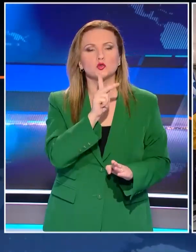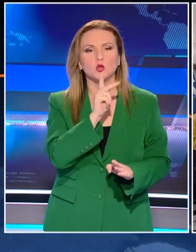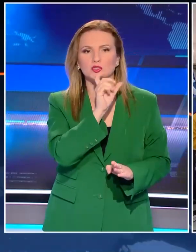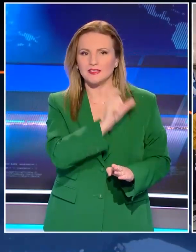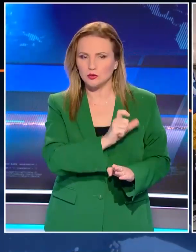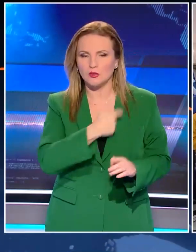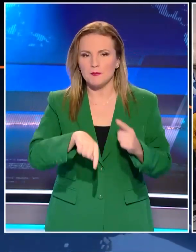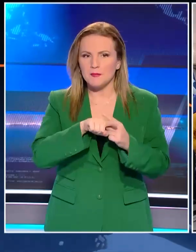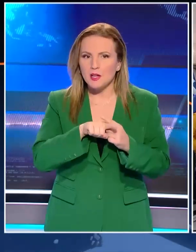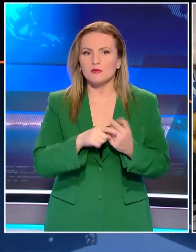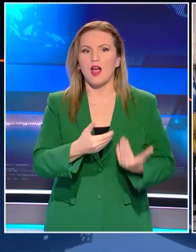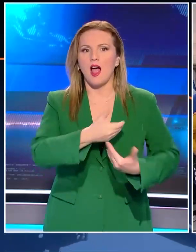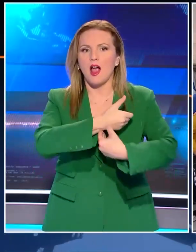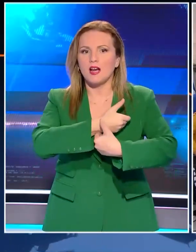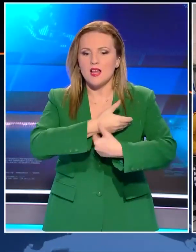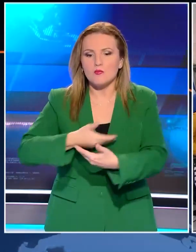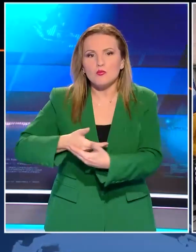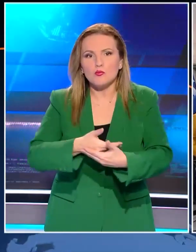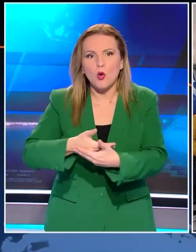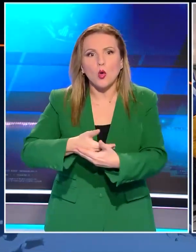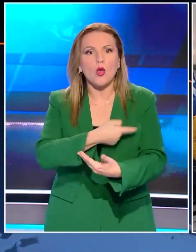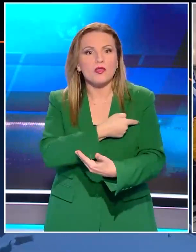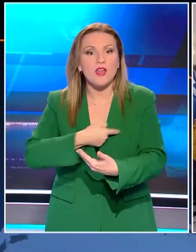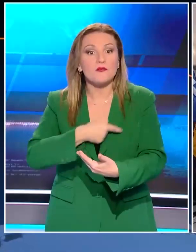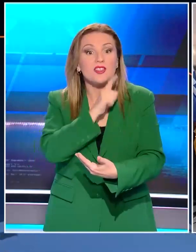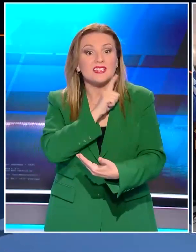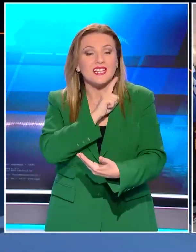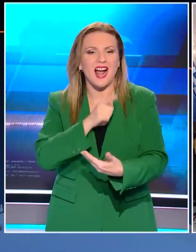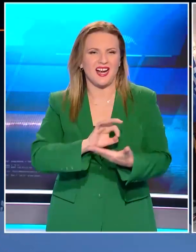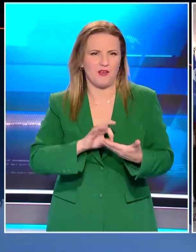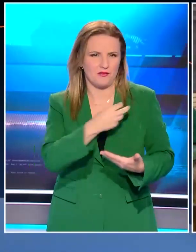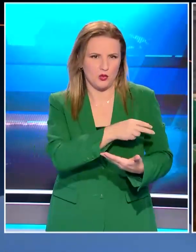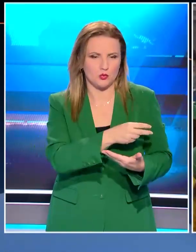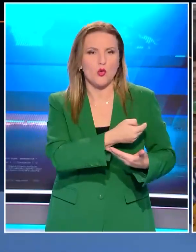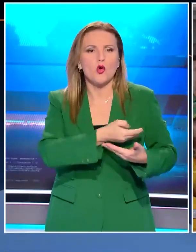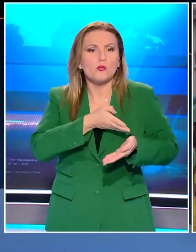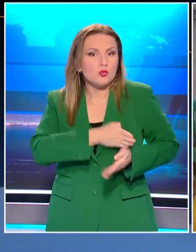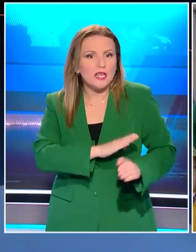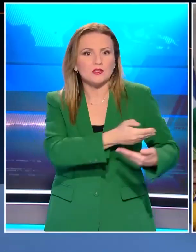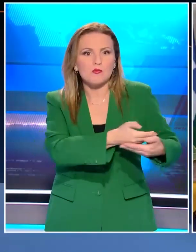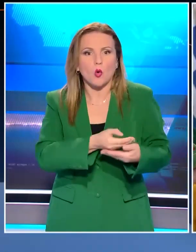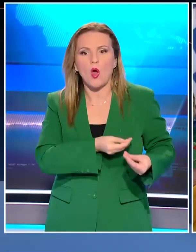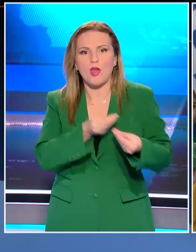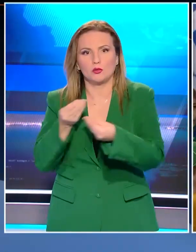αγκαλιά του και το μωράκι της διευθύντριας του γραφείου του, κύρας Κάπη. Σαν παραδοσιακή. Έχουμε κι άλλα.